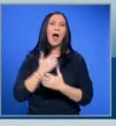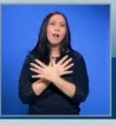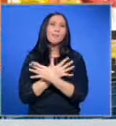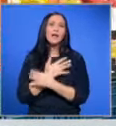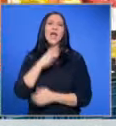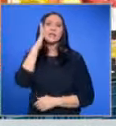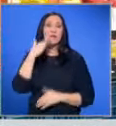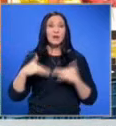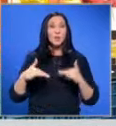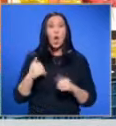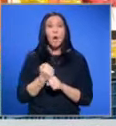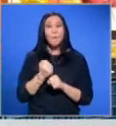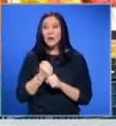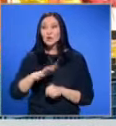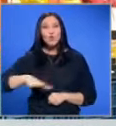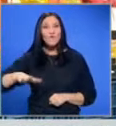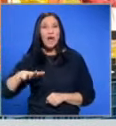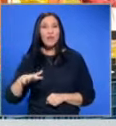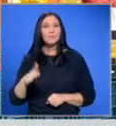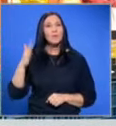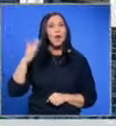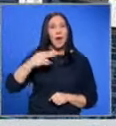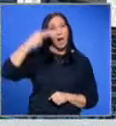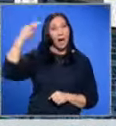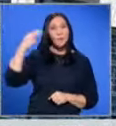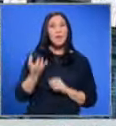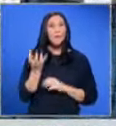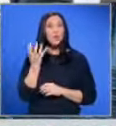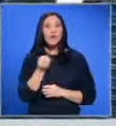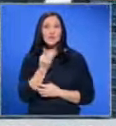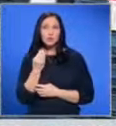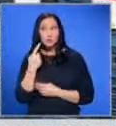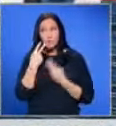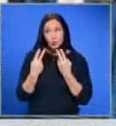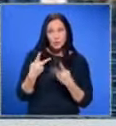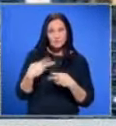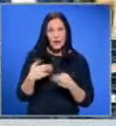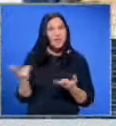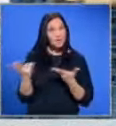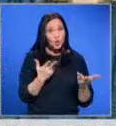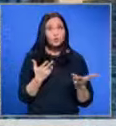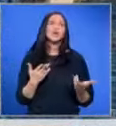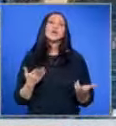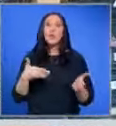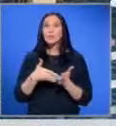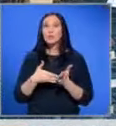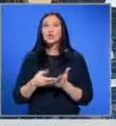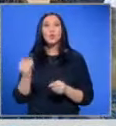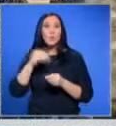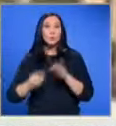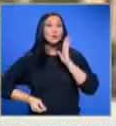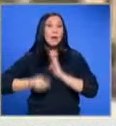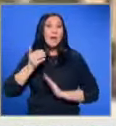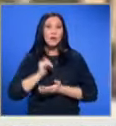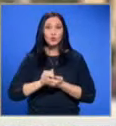Северна Македония. От браншовата камера плодове и зеленчуци прогнозират, че спреният внос ще доведе до допълнително скъпяване на доматите